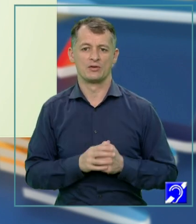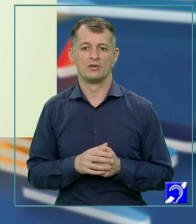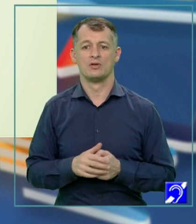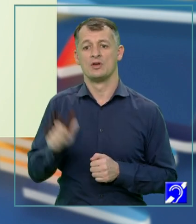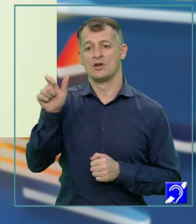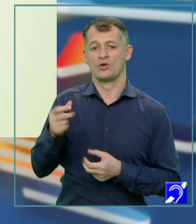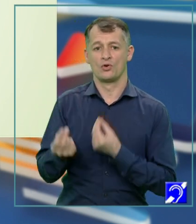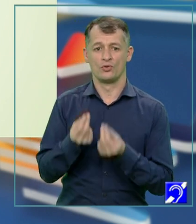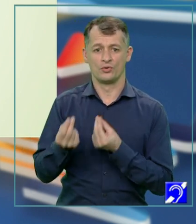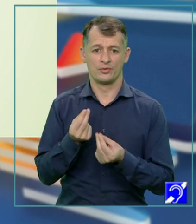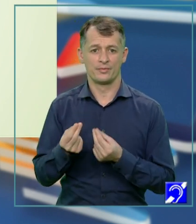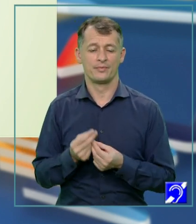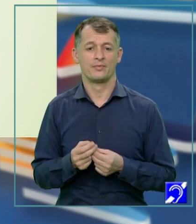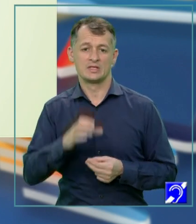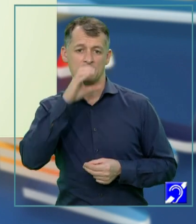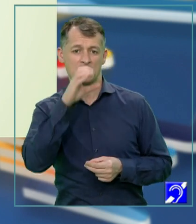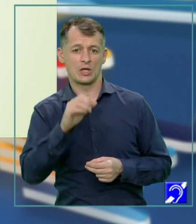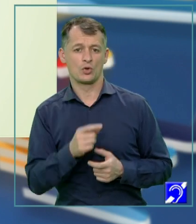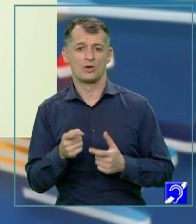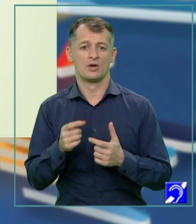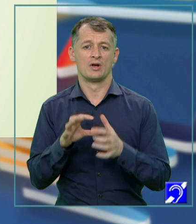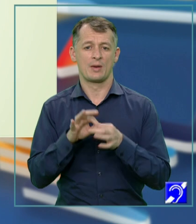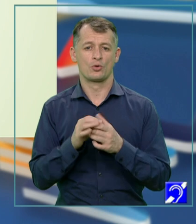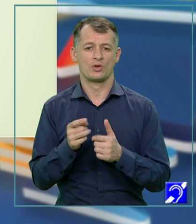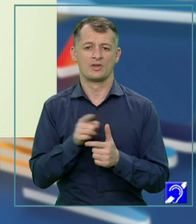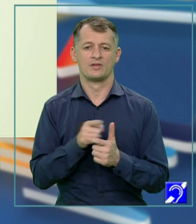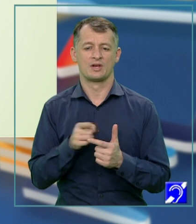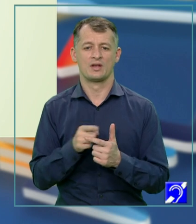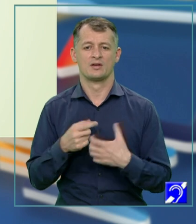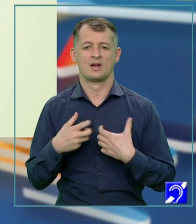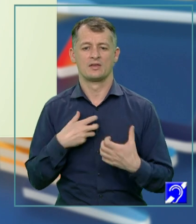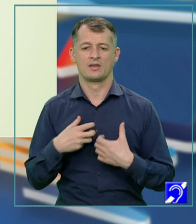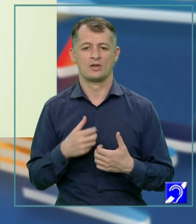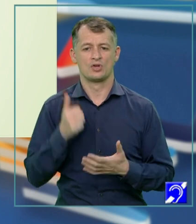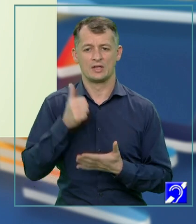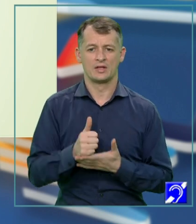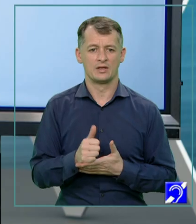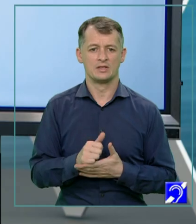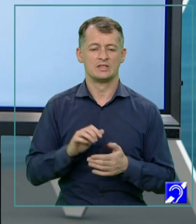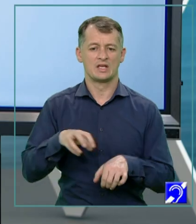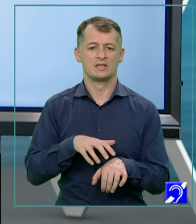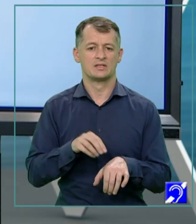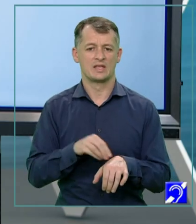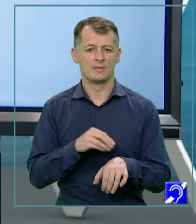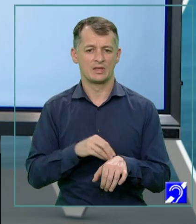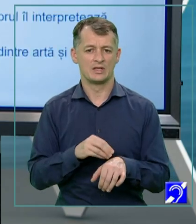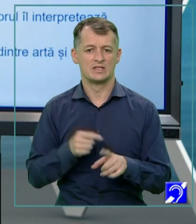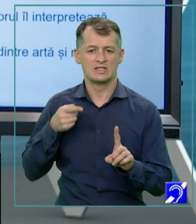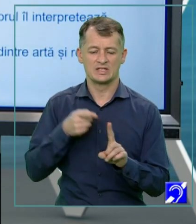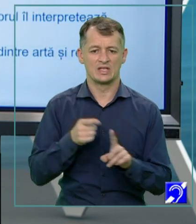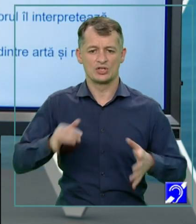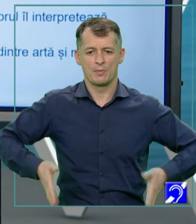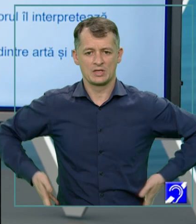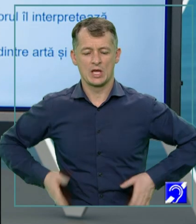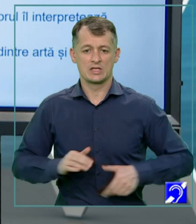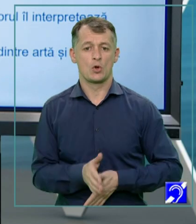spectator, raportul dintre artă și realitate, sentiment, țintă și prezență. Cu ajutorul lor, știți bine,